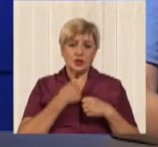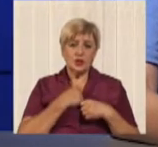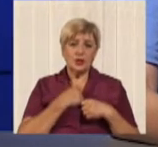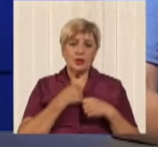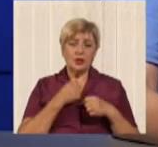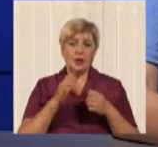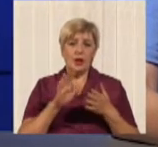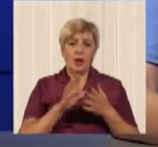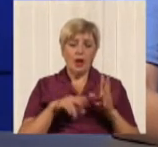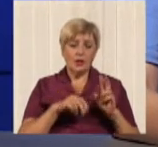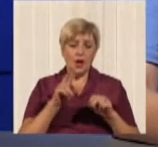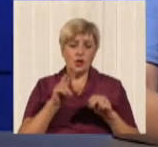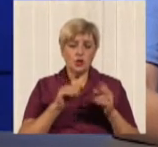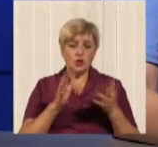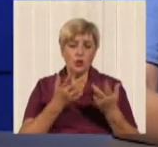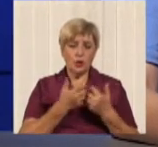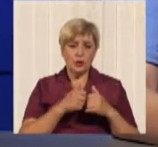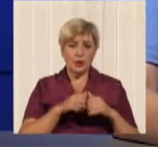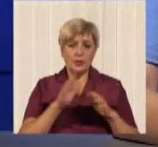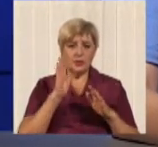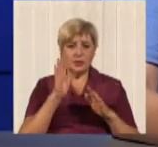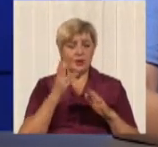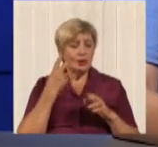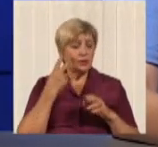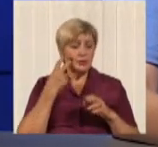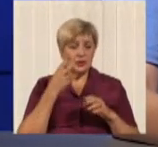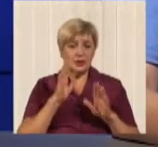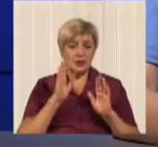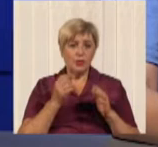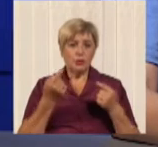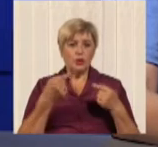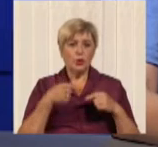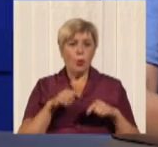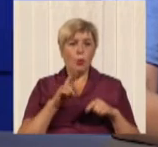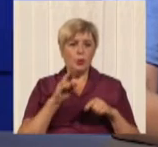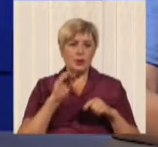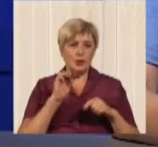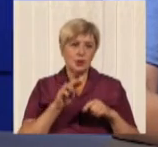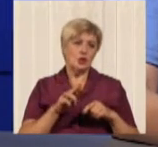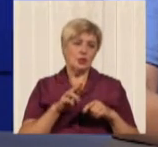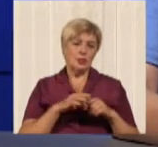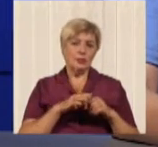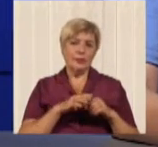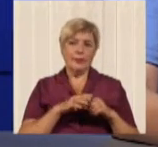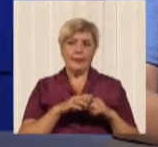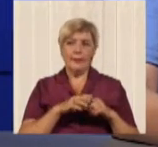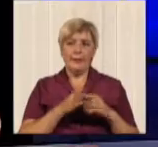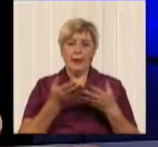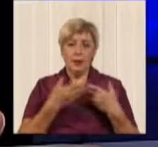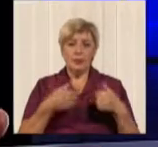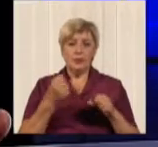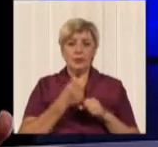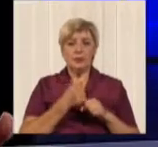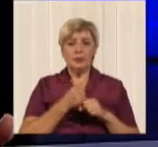розчетні перспективи кажуть, що це буде завжди абсолютно дотационна від транспорту. Так, і от ми зробили